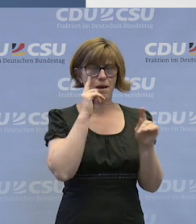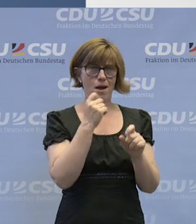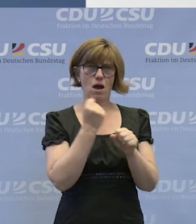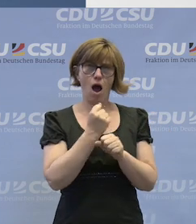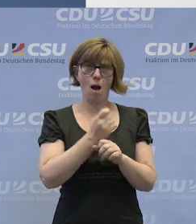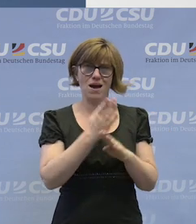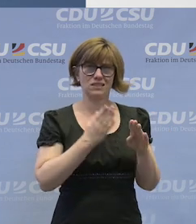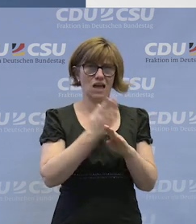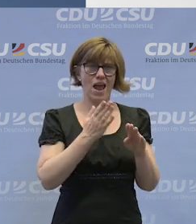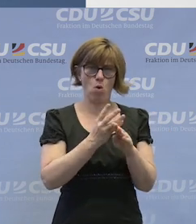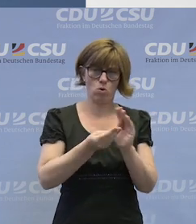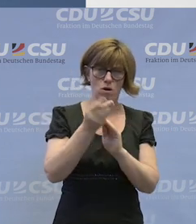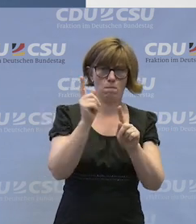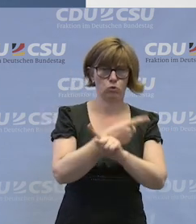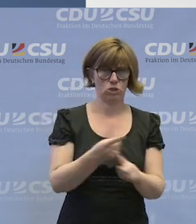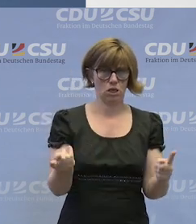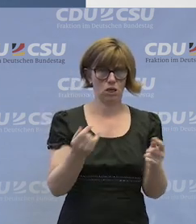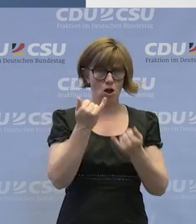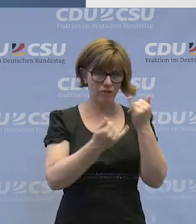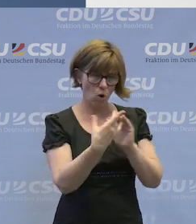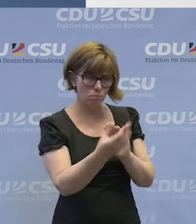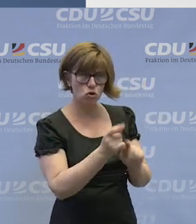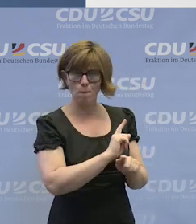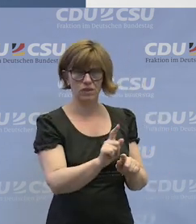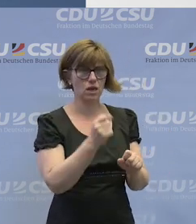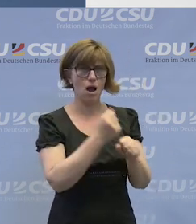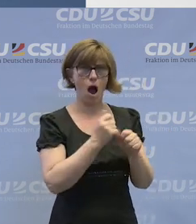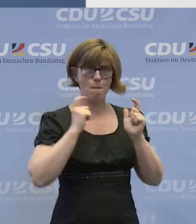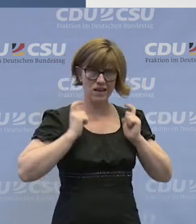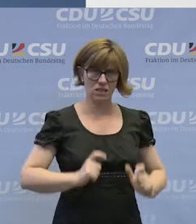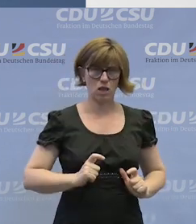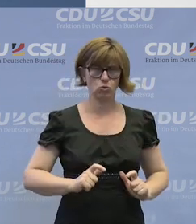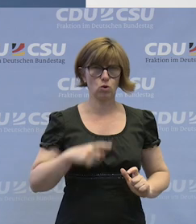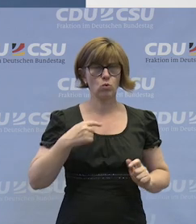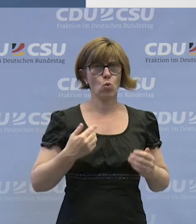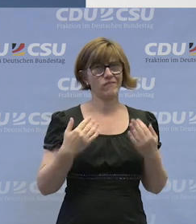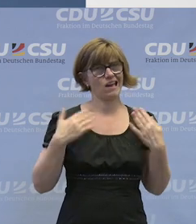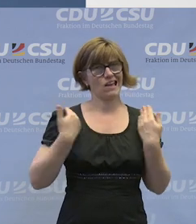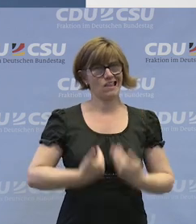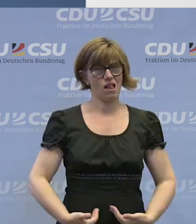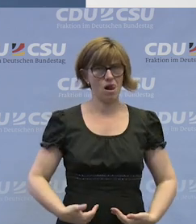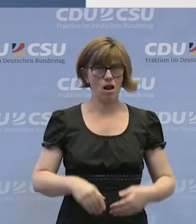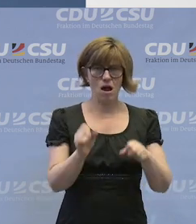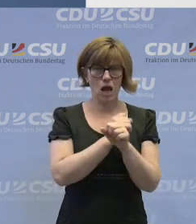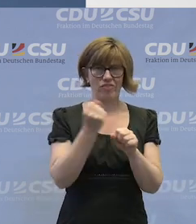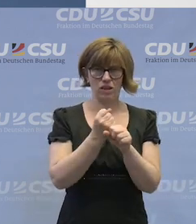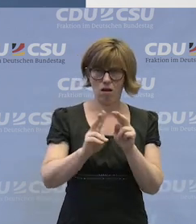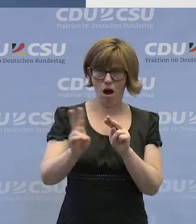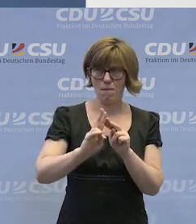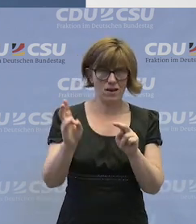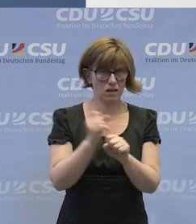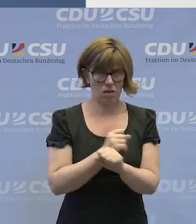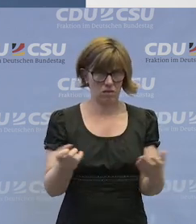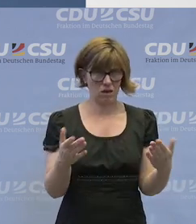Arbeitskleidungen nicht rausgeben zu wollen, das heißt, Frauen kriegen keine Arbeitsanzüge, sondern nur tallierte Kittel, dann können sie halt auch nicht die entsprechenden Arbeiten machen.